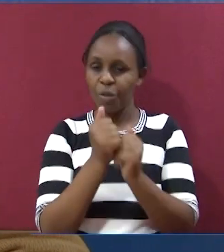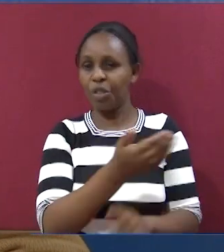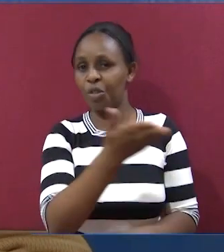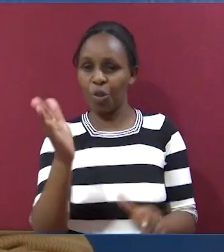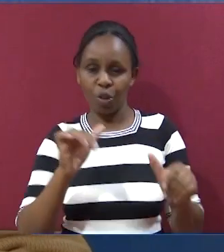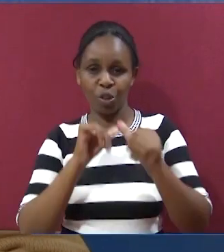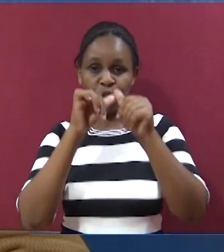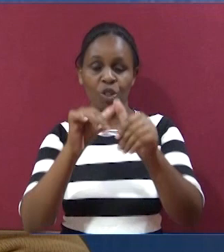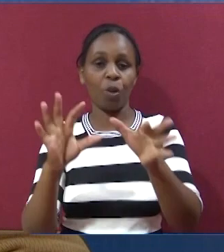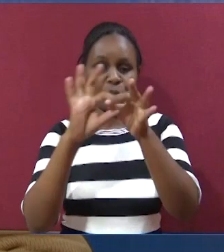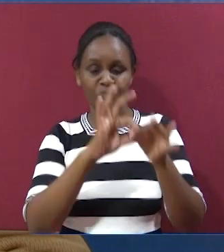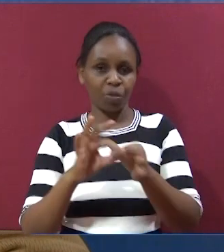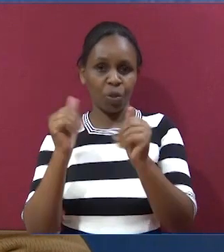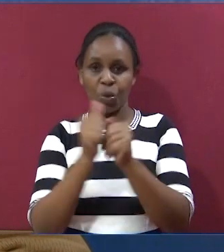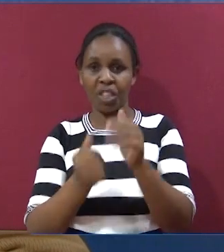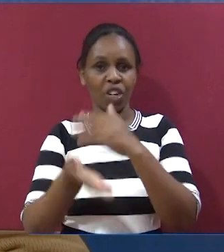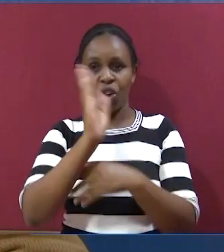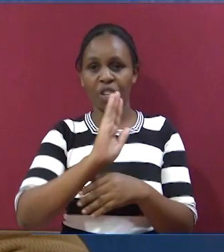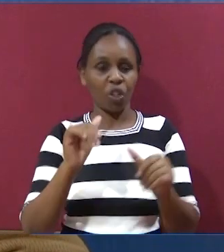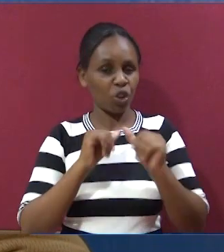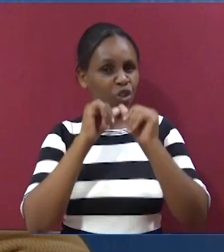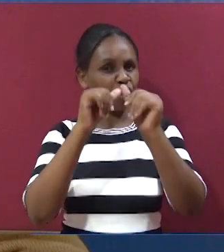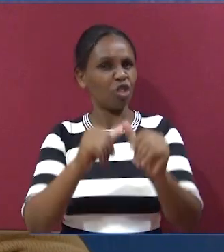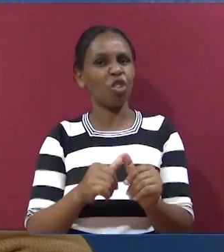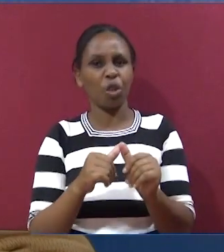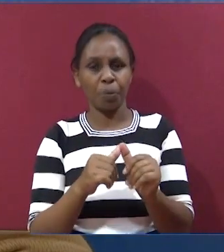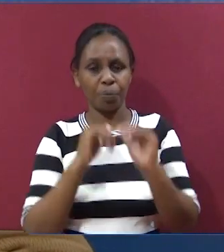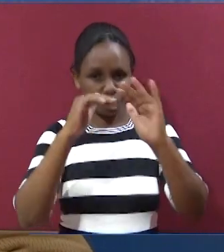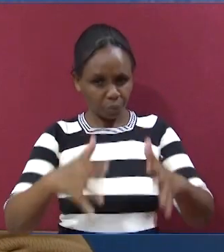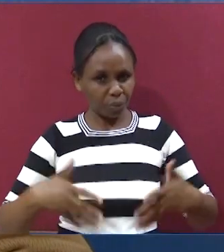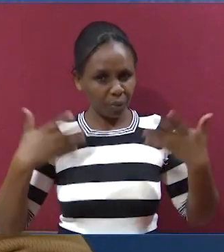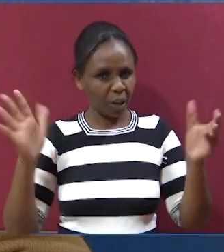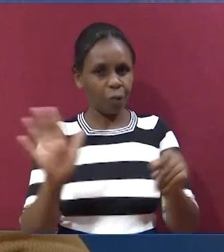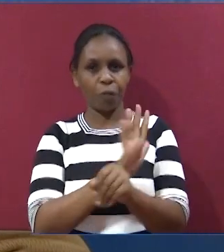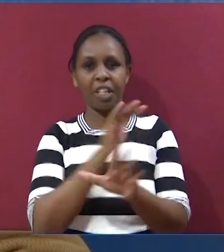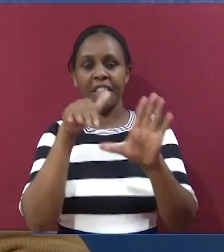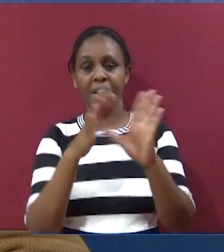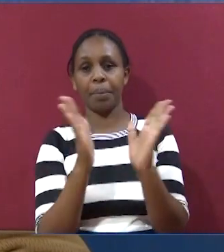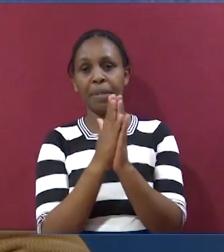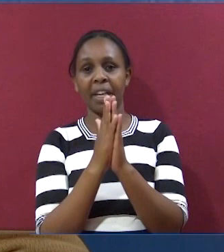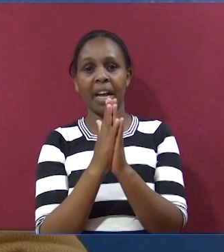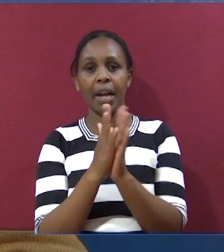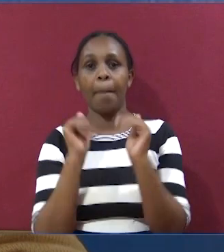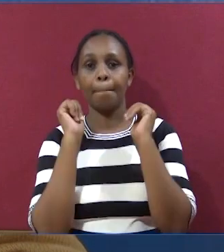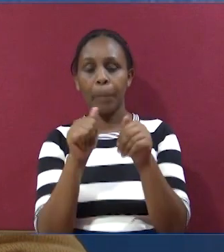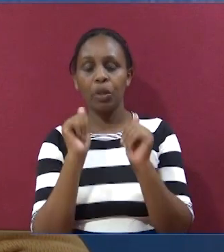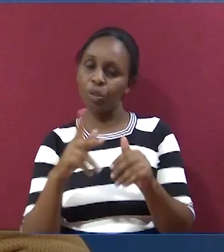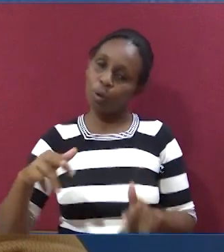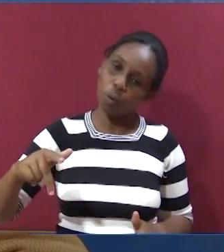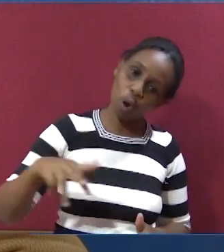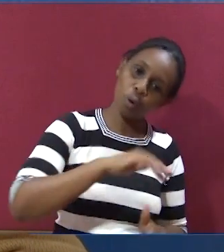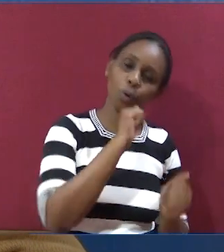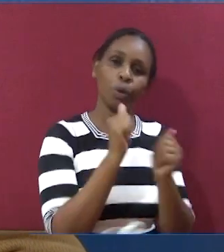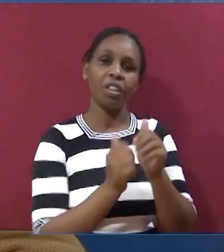pamoja nawe. Endelea na kuungana kabisa nae. Endelea na kunjipiana kabisa katika maombi.